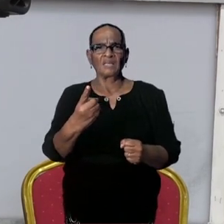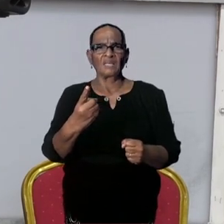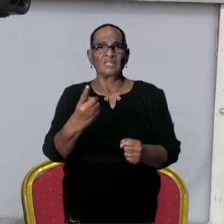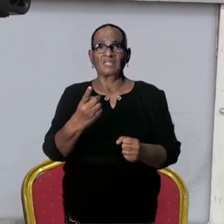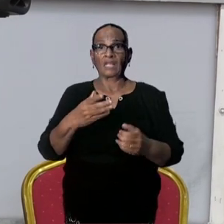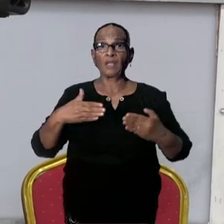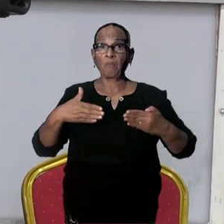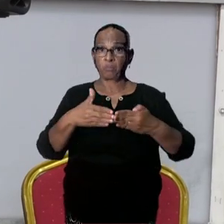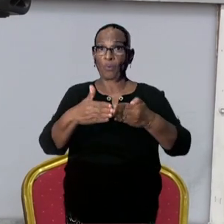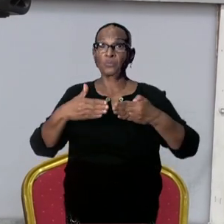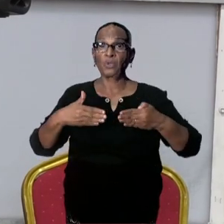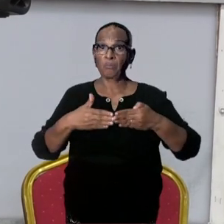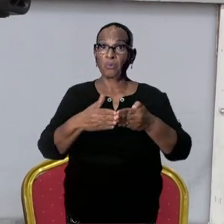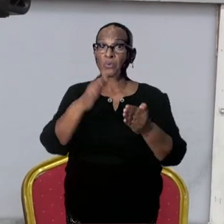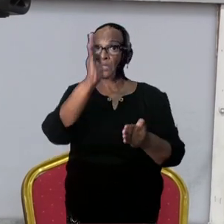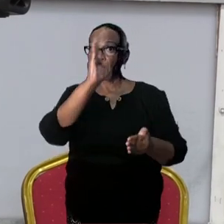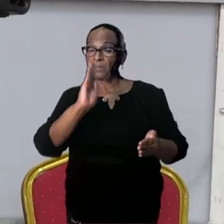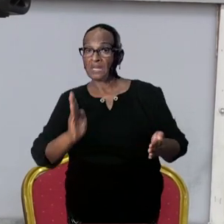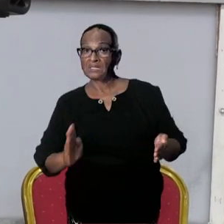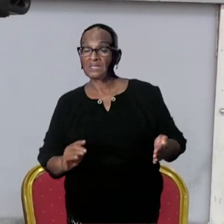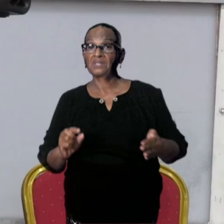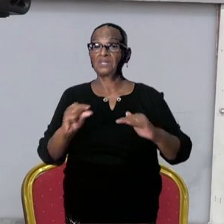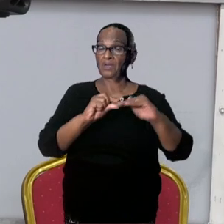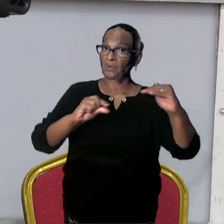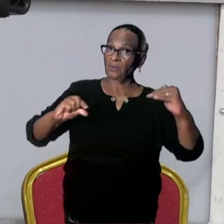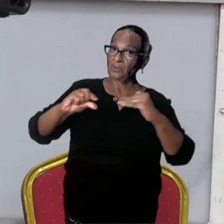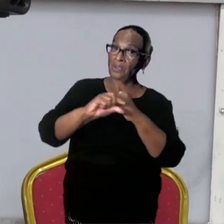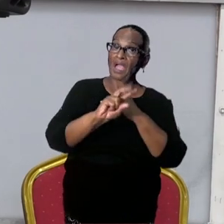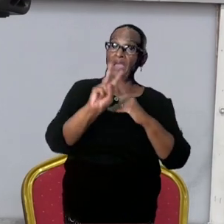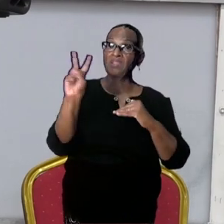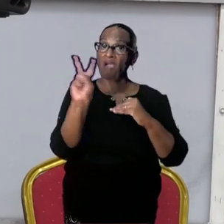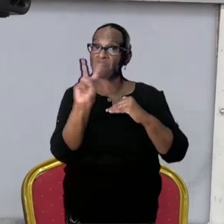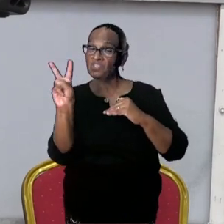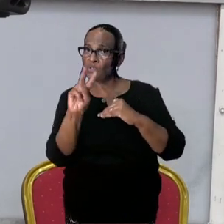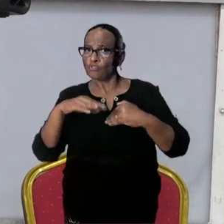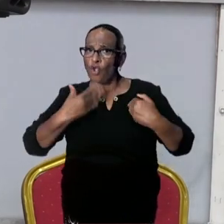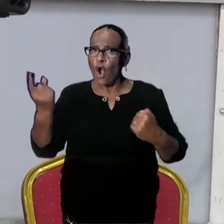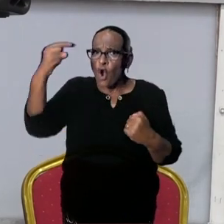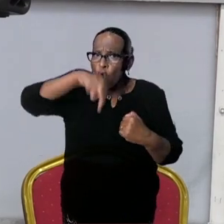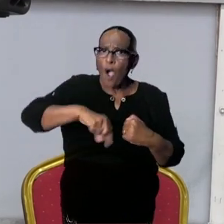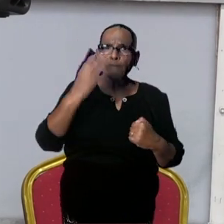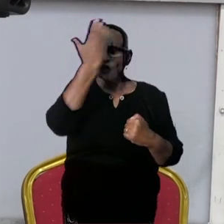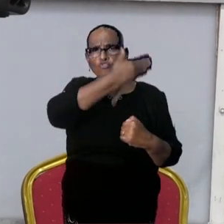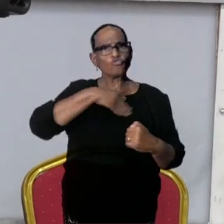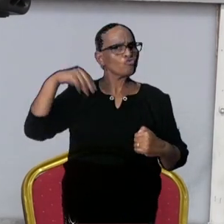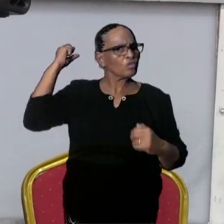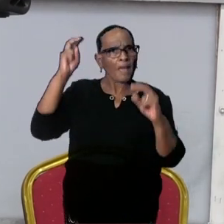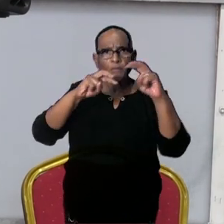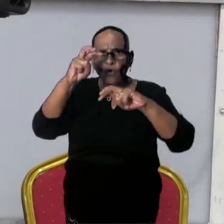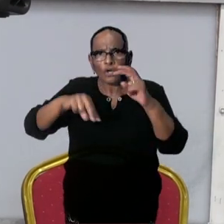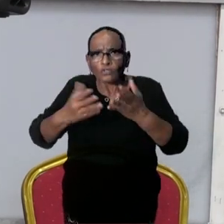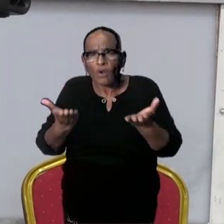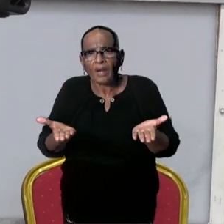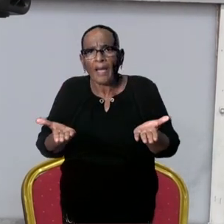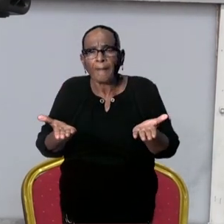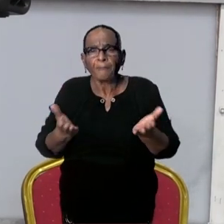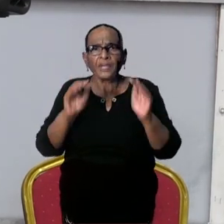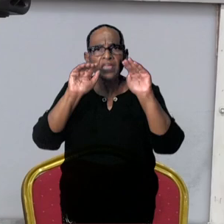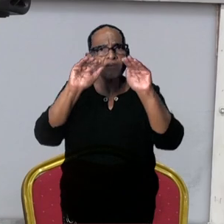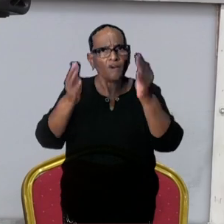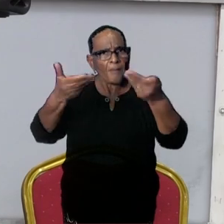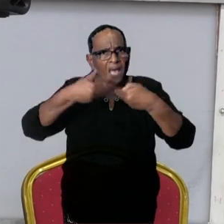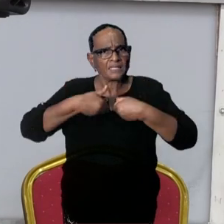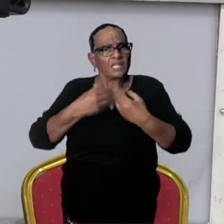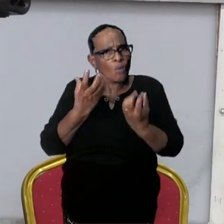schoeners uit Brazilië, Guiana, Venezuela, toch nog naar Suriname komen. Hoe geschiedt de controle? En zouden we daarover meer informatie